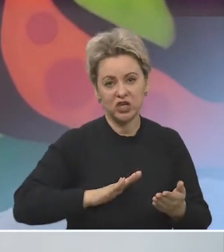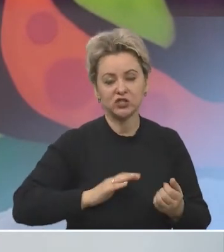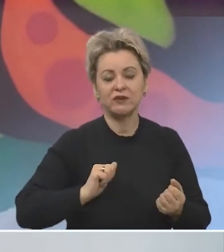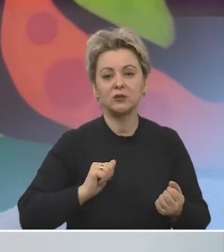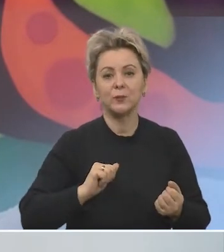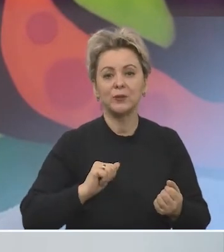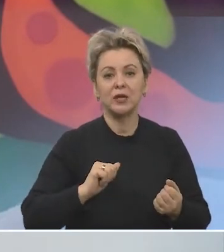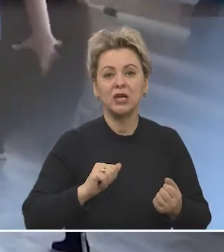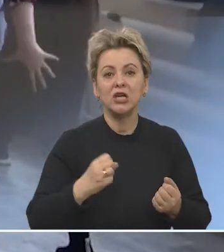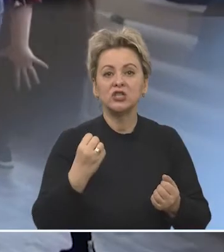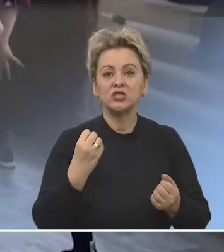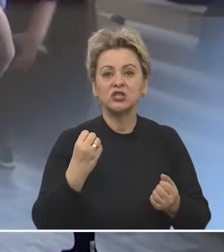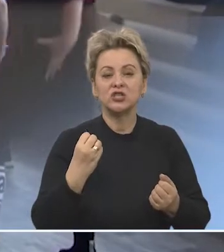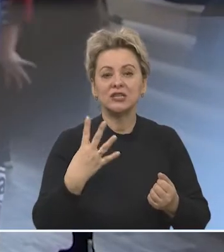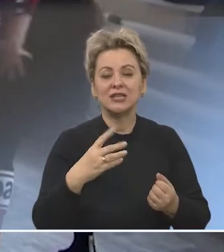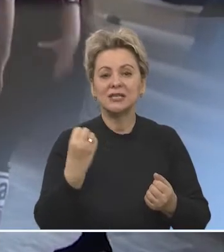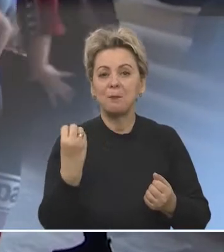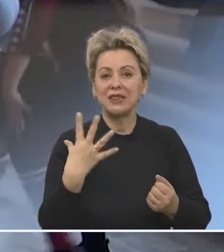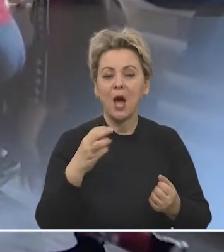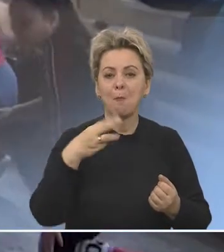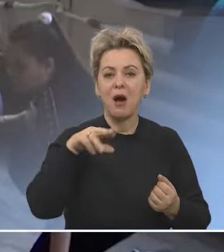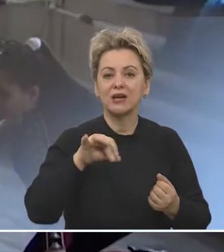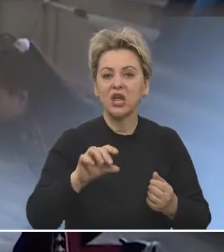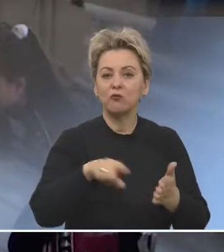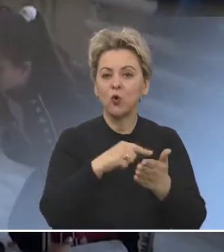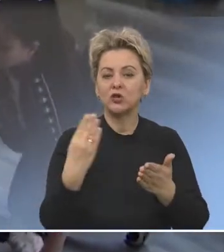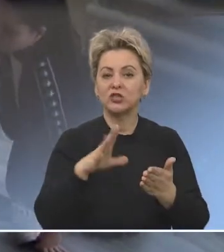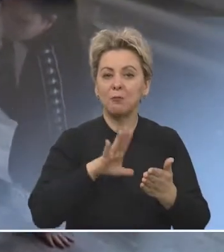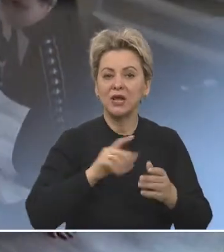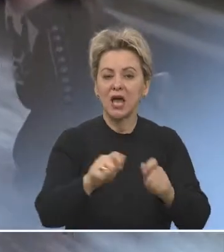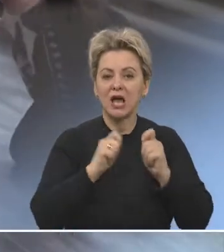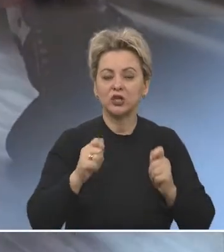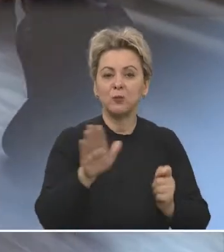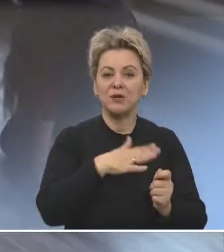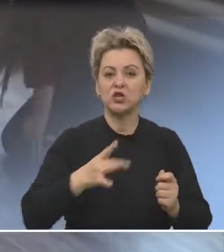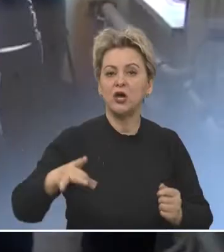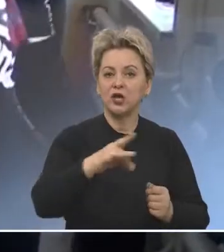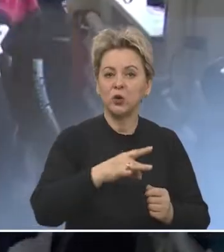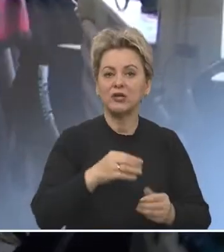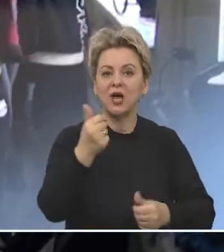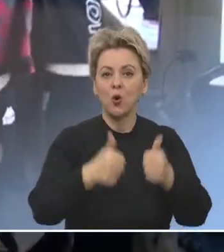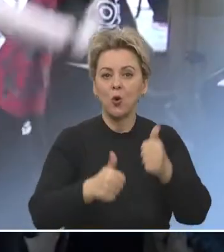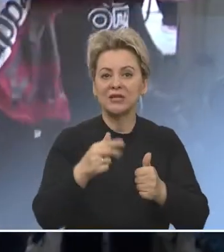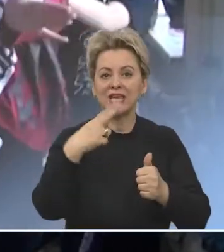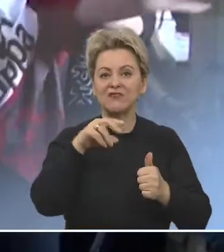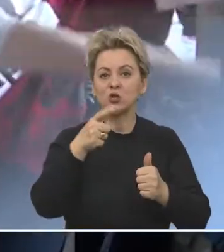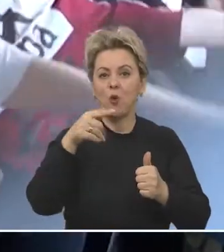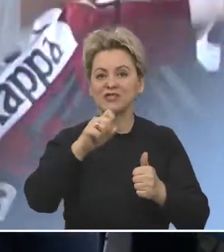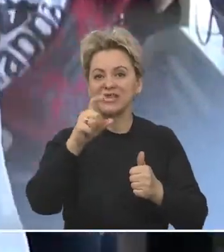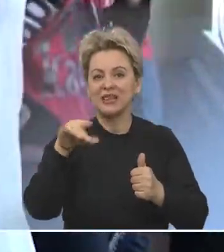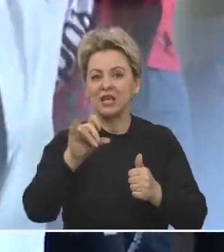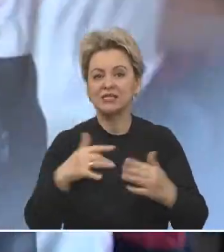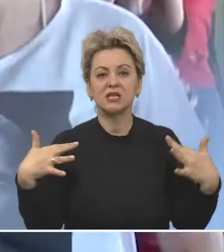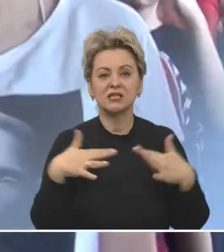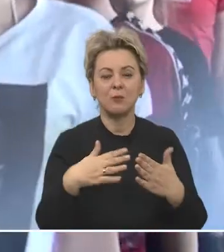выдерживают. С 14 по 15 марта в городе Шахты проходил открытый межрегиональный батл «Кинг оф зе